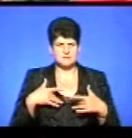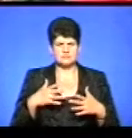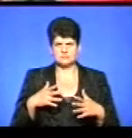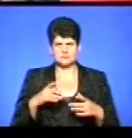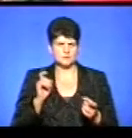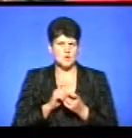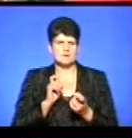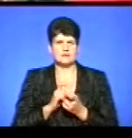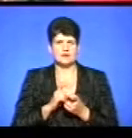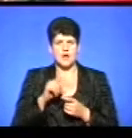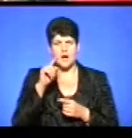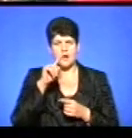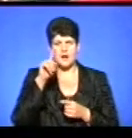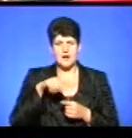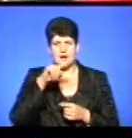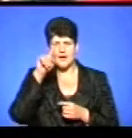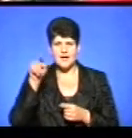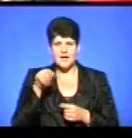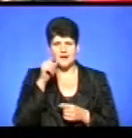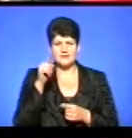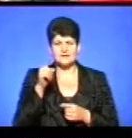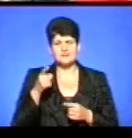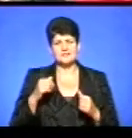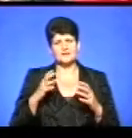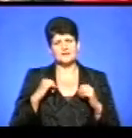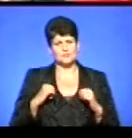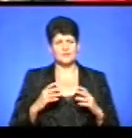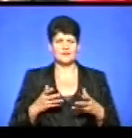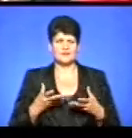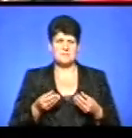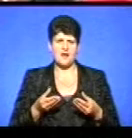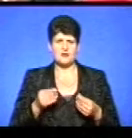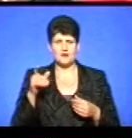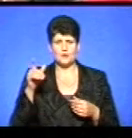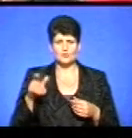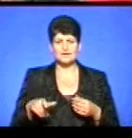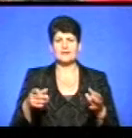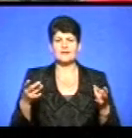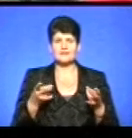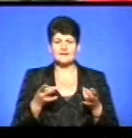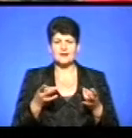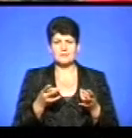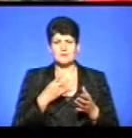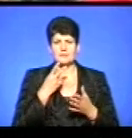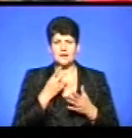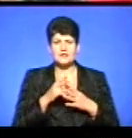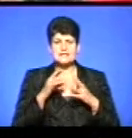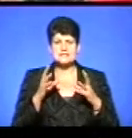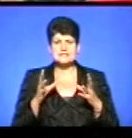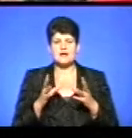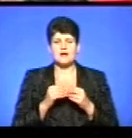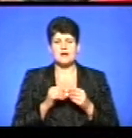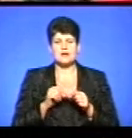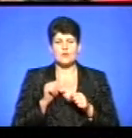Наприклад, «Круго «Р» більші мірі м'яка підатила, але потрібно зраховувати і загальні,